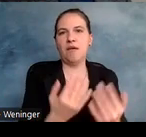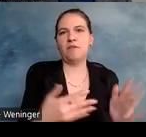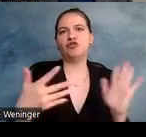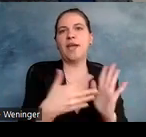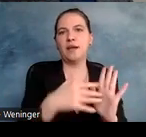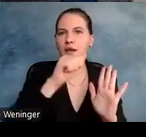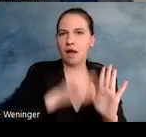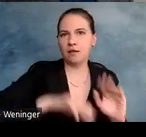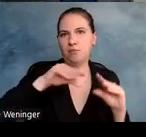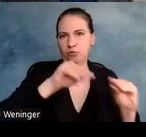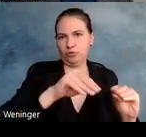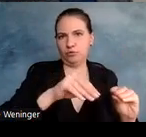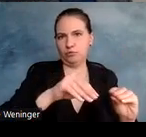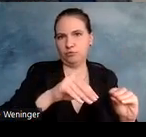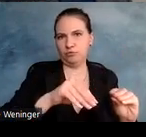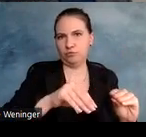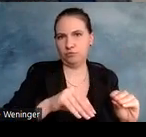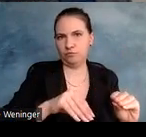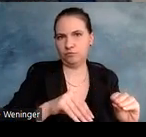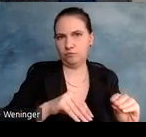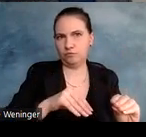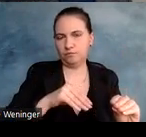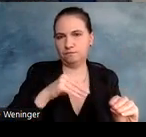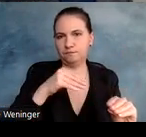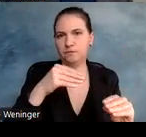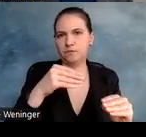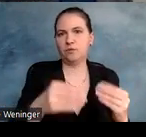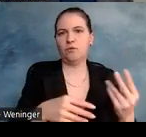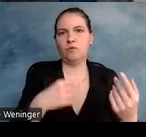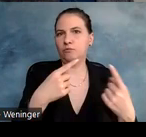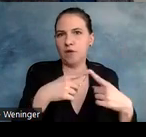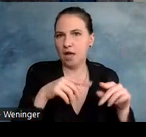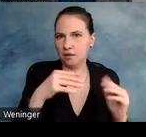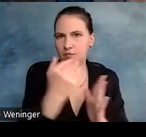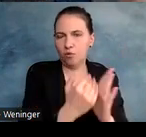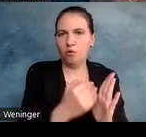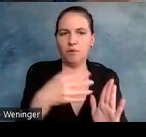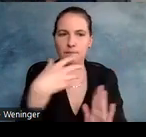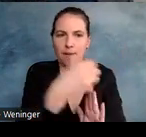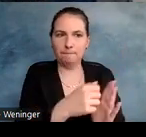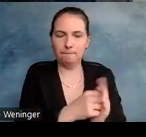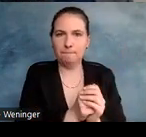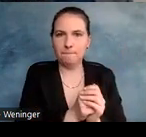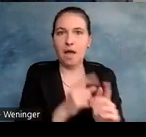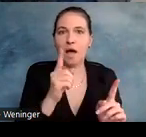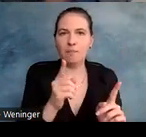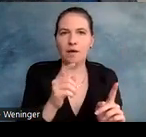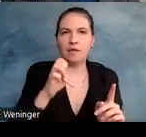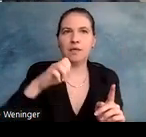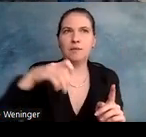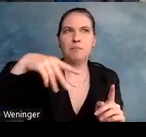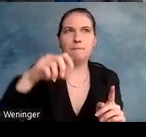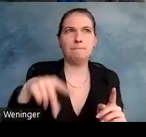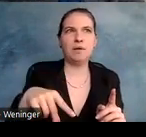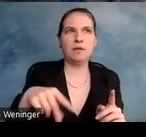oder als EPUB3 zu publizieren. Wobei, da muss ich aufpassen, EPUB3 ist, glaube ich,